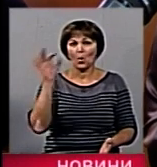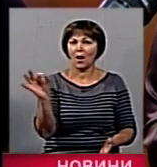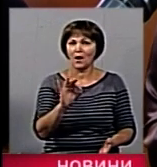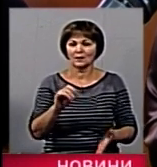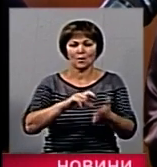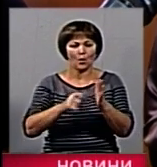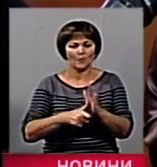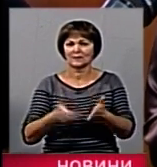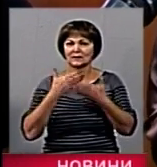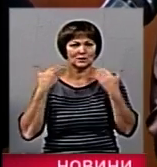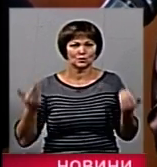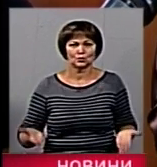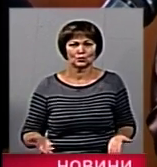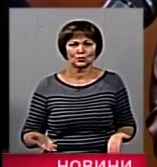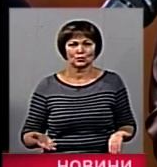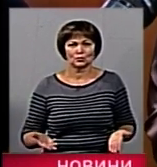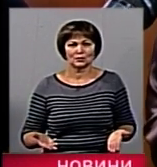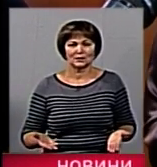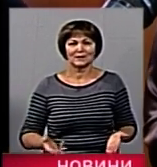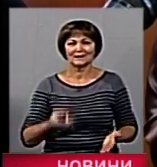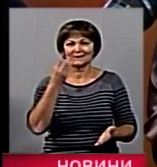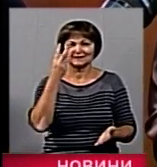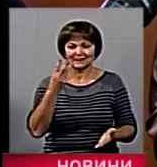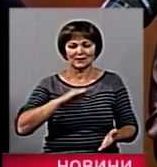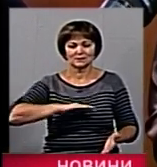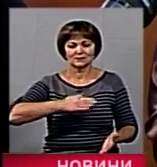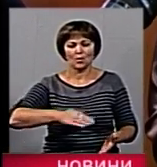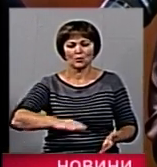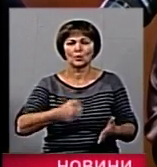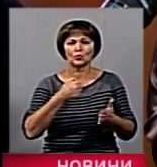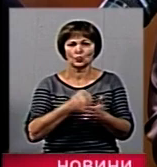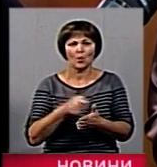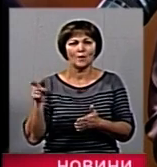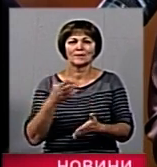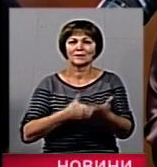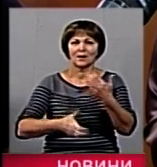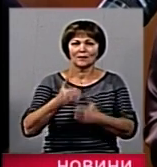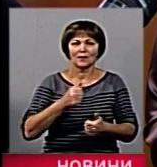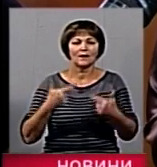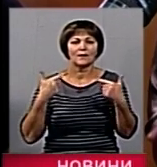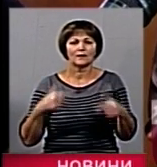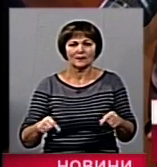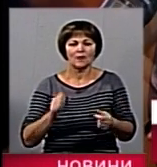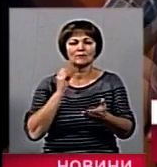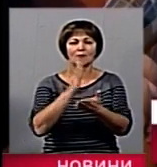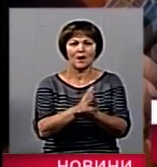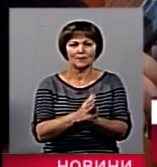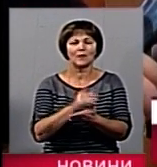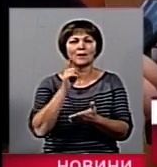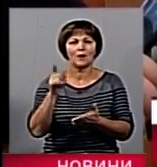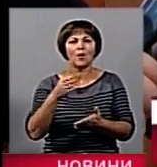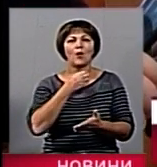відсутня. Три сходинки до громадської приймальни, де веде приймальний міський голова.